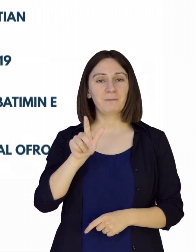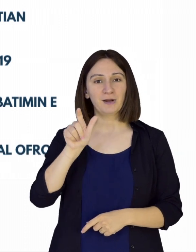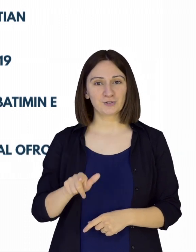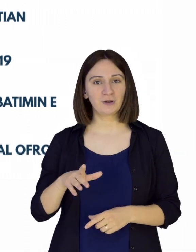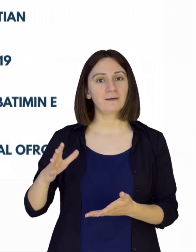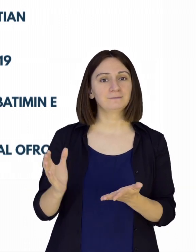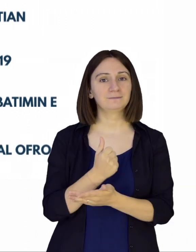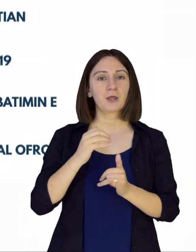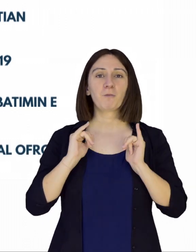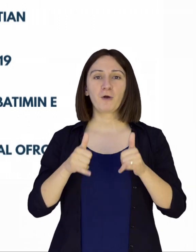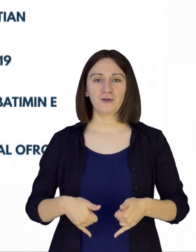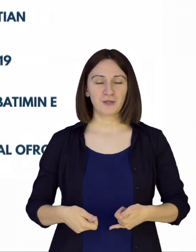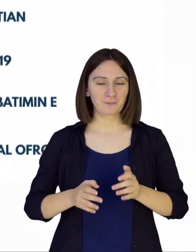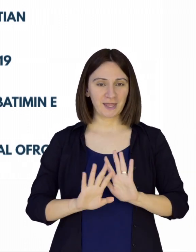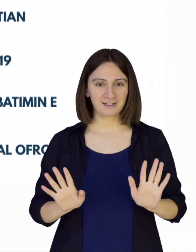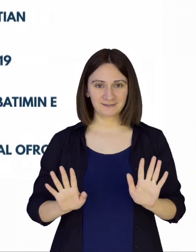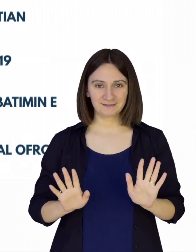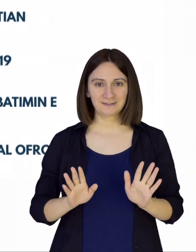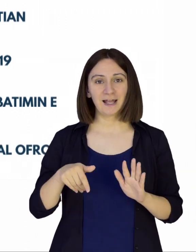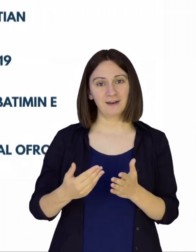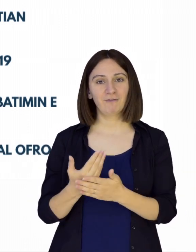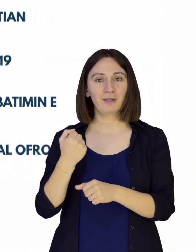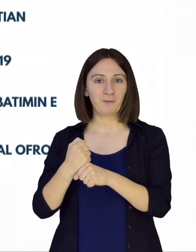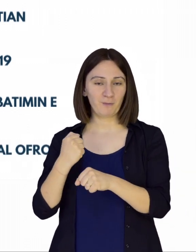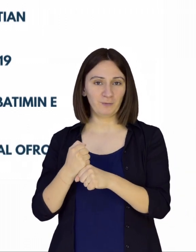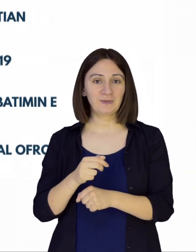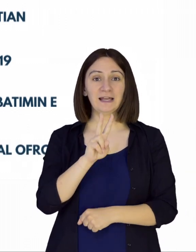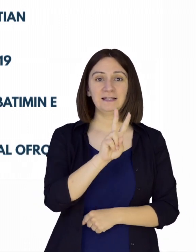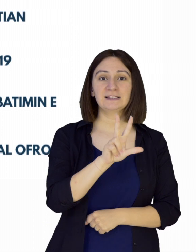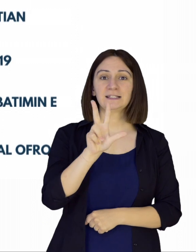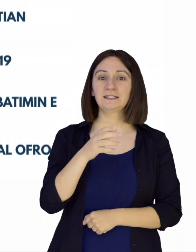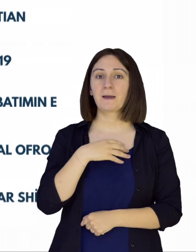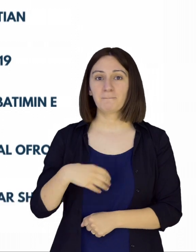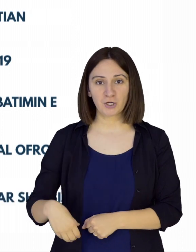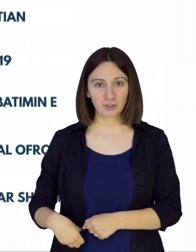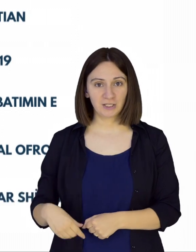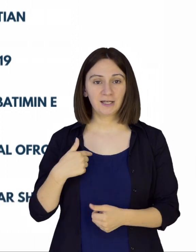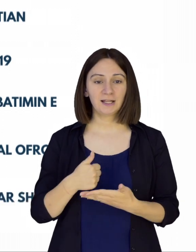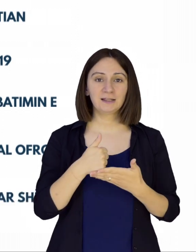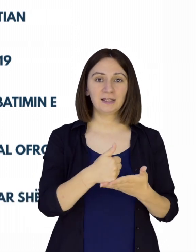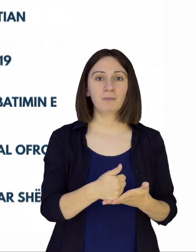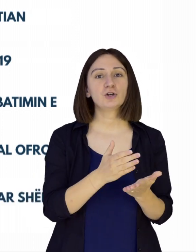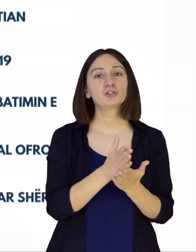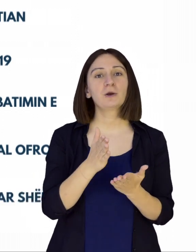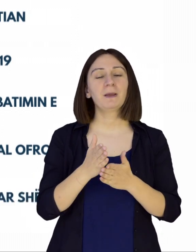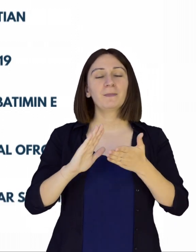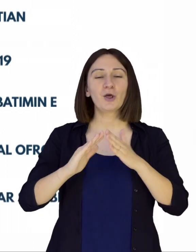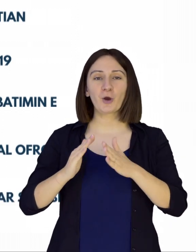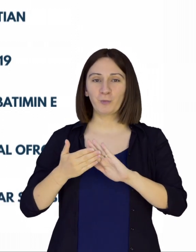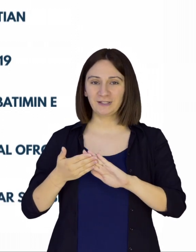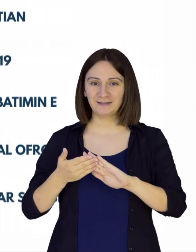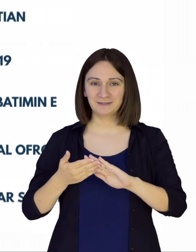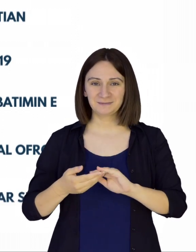.352 profesionisë të trajnuar në nive lokal, ofroj shërbime gjithë përfëshirësa. 25 bashki unë bështetën për të